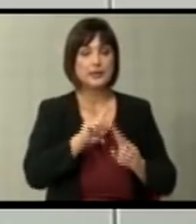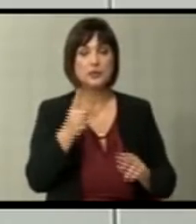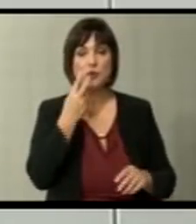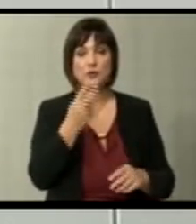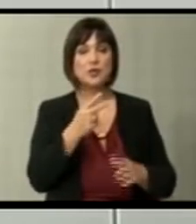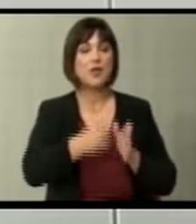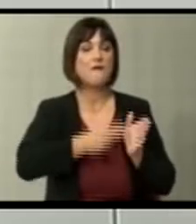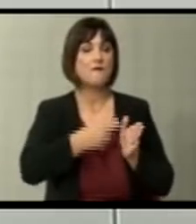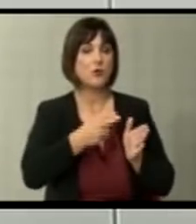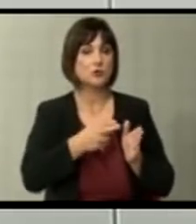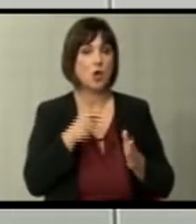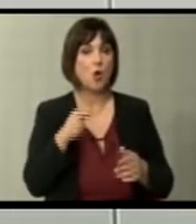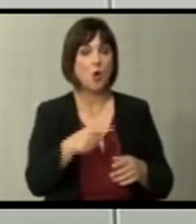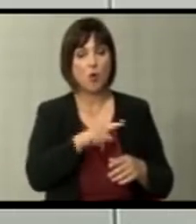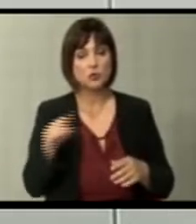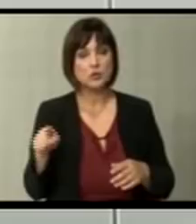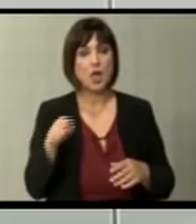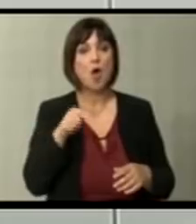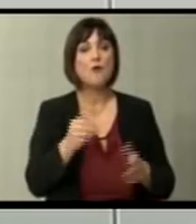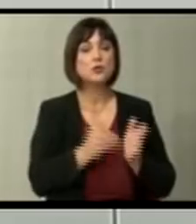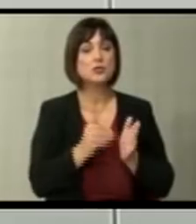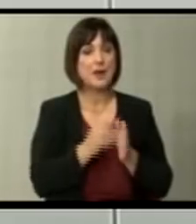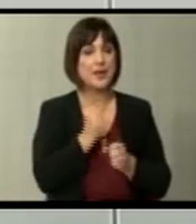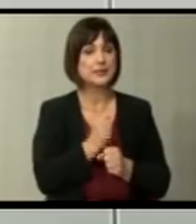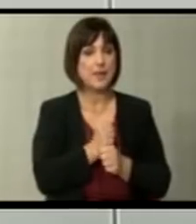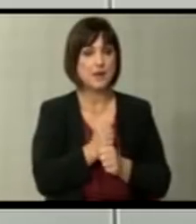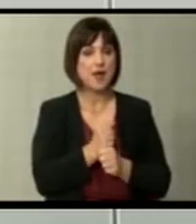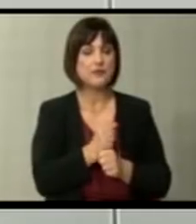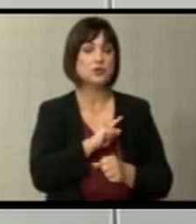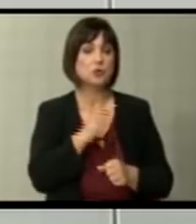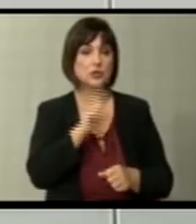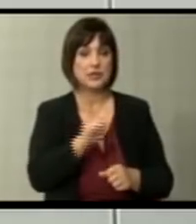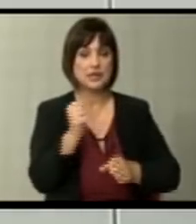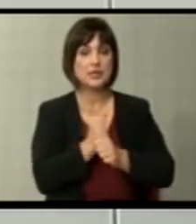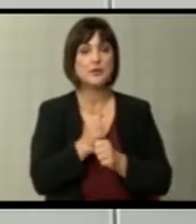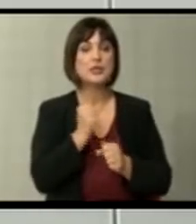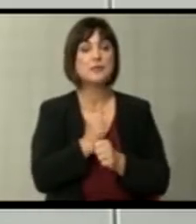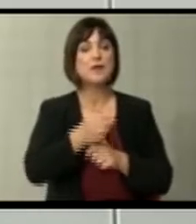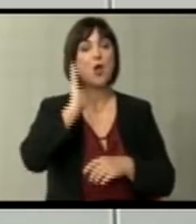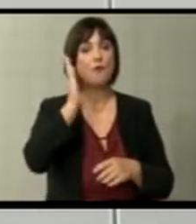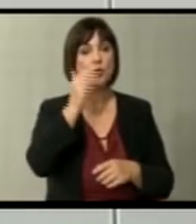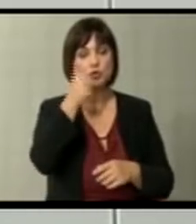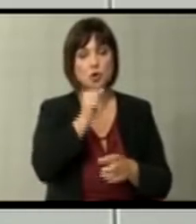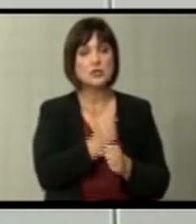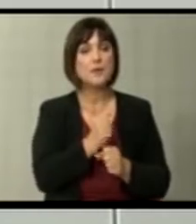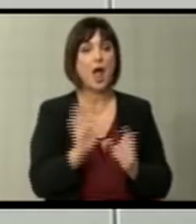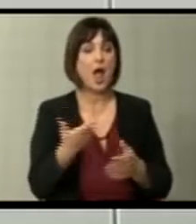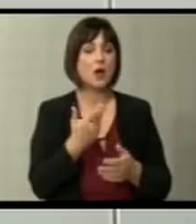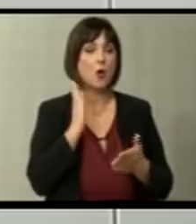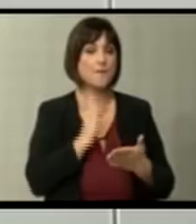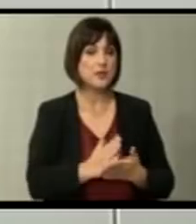вози ВОСА. Тоа она што треба да се прави што не се направи, ќе се прави воедина што ќе се прави ако